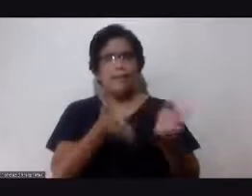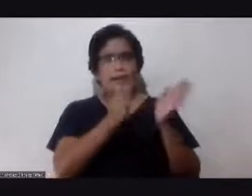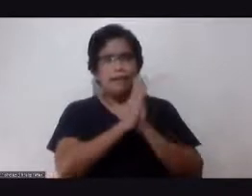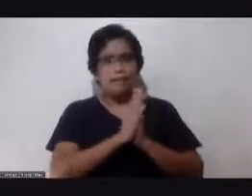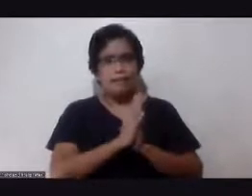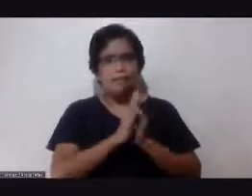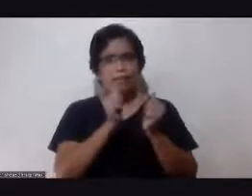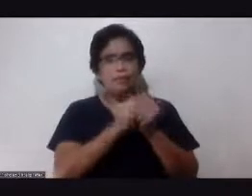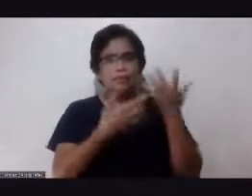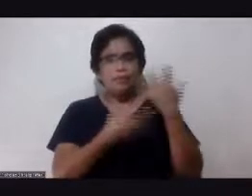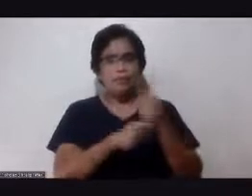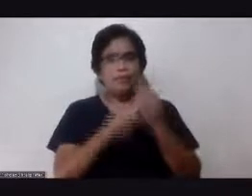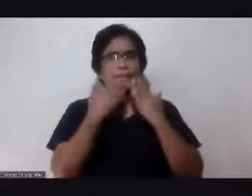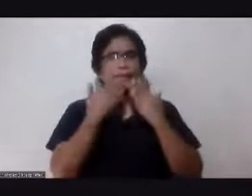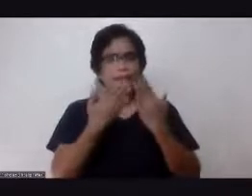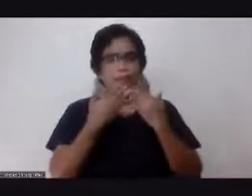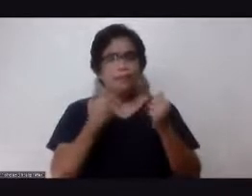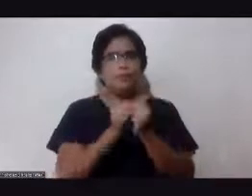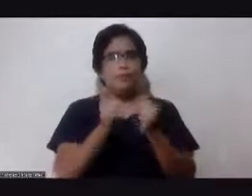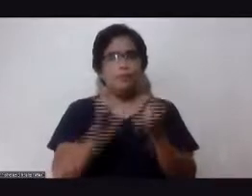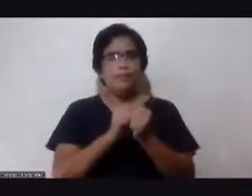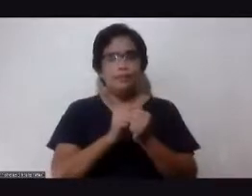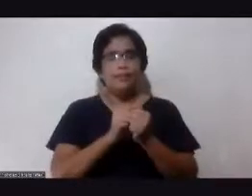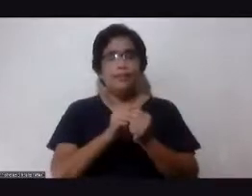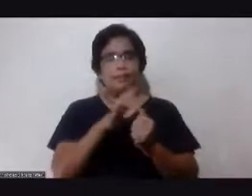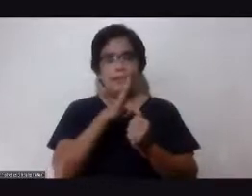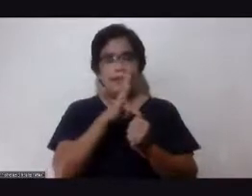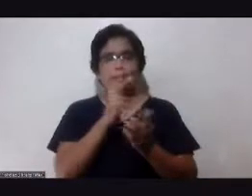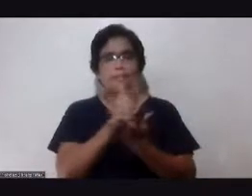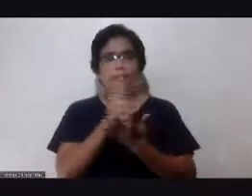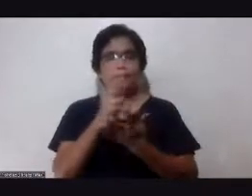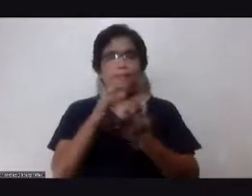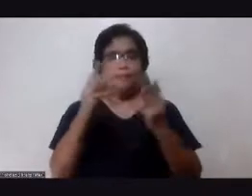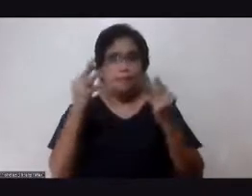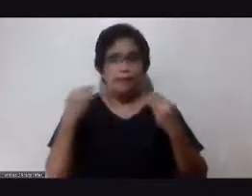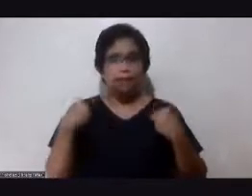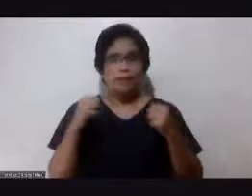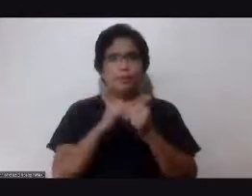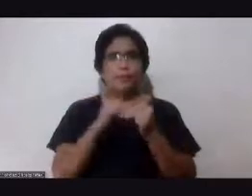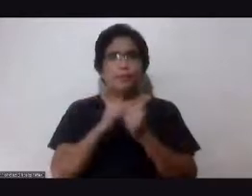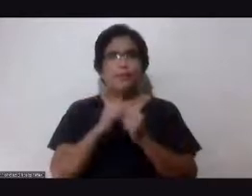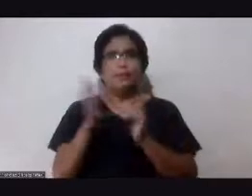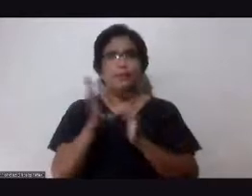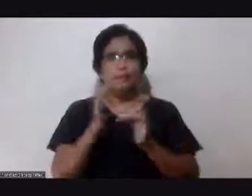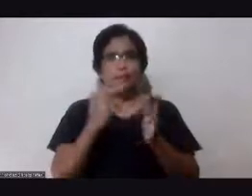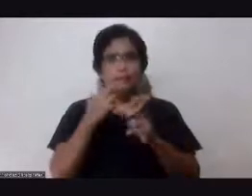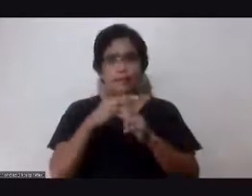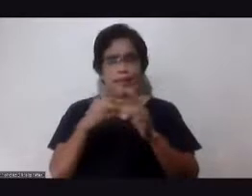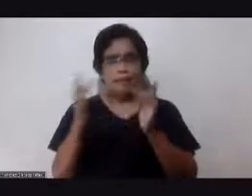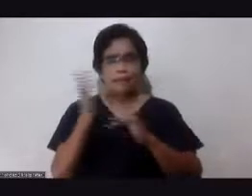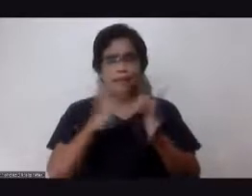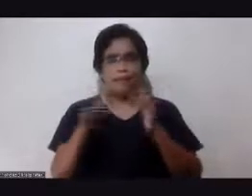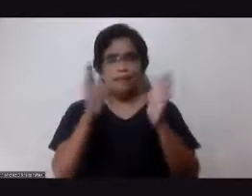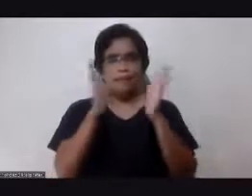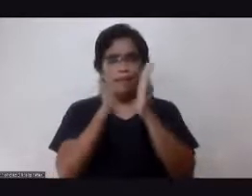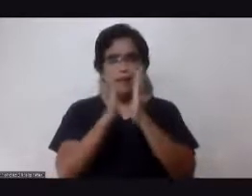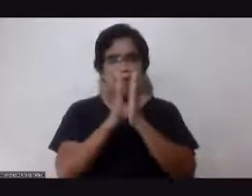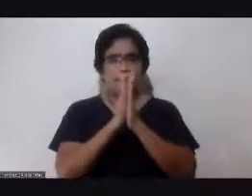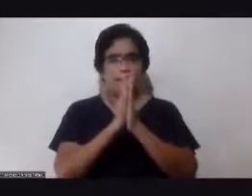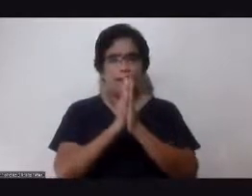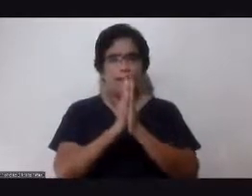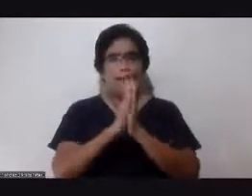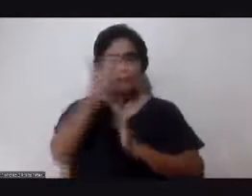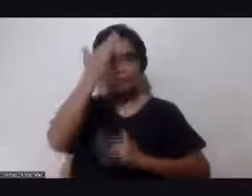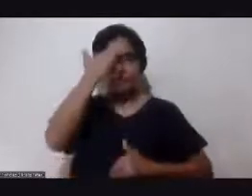pasasalamat. Kasama pong aming mahal na inang Maria sa pangalan ni Yesus. Amen at Amen. Sa alam